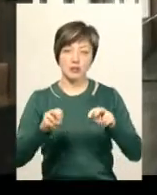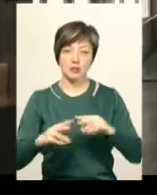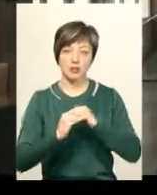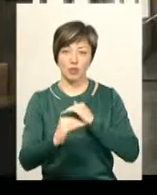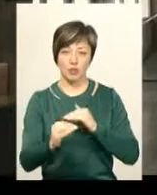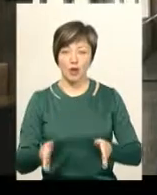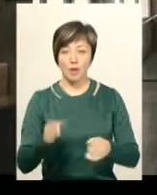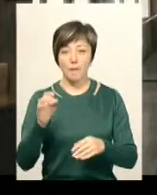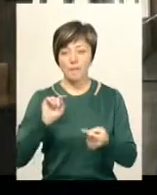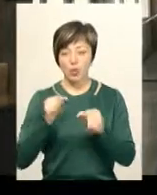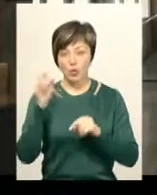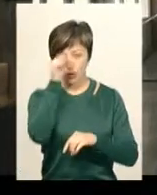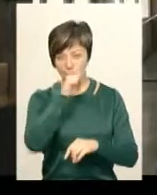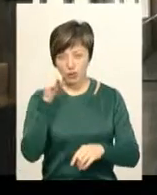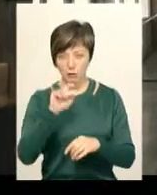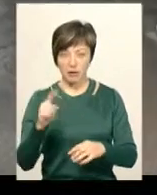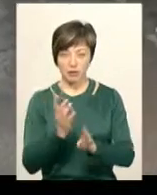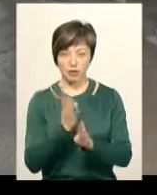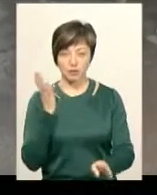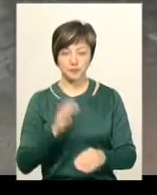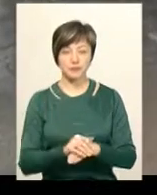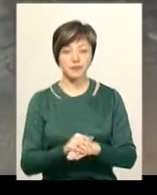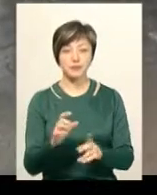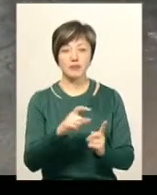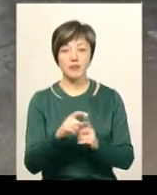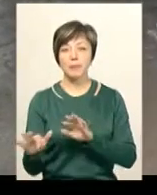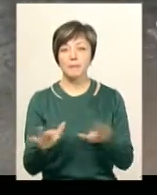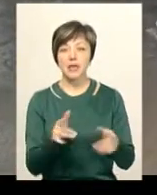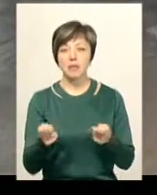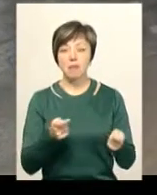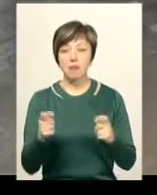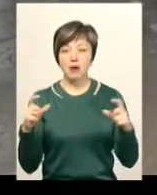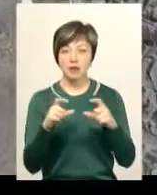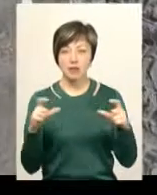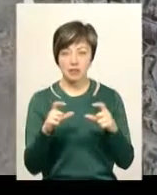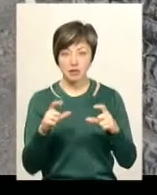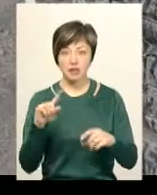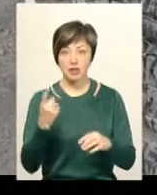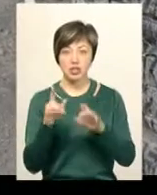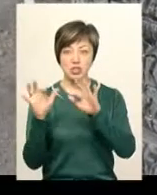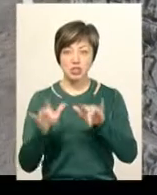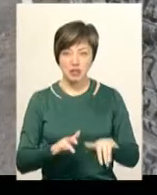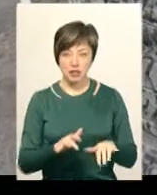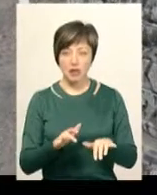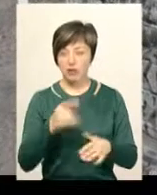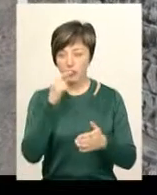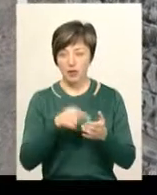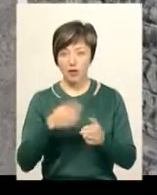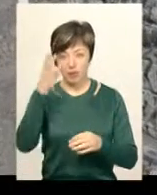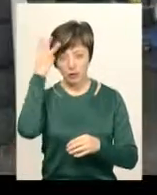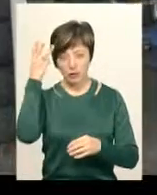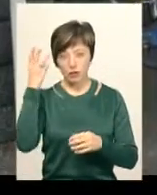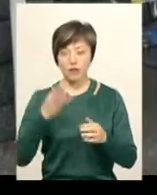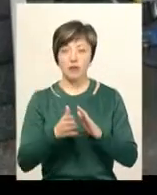обробляються протиожеледними сумішами першочергово. За словами менеджера магазину шиномонтажу «Віталія», перший сніг, який випав в обласному центрі,